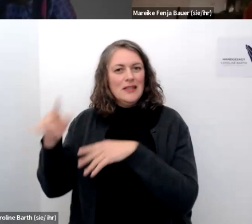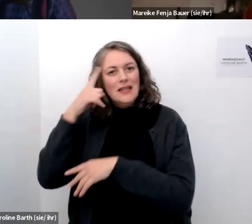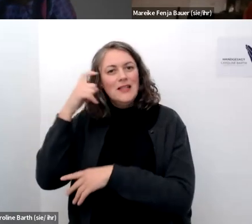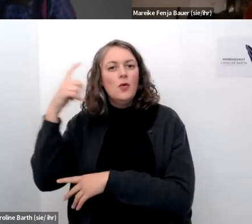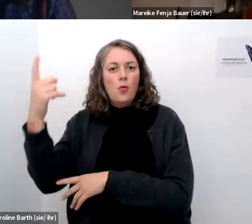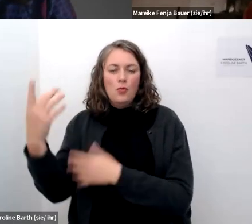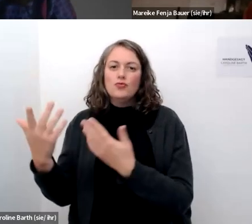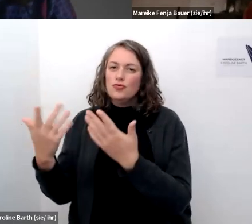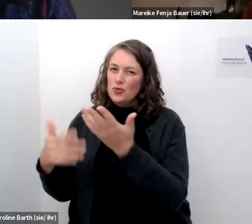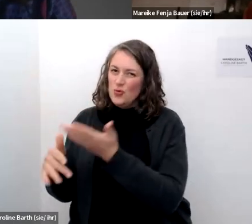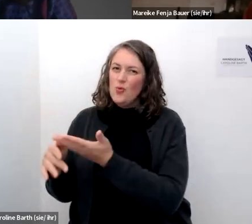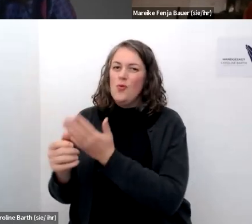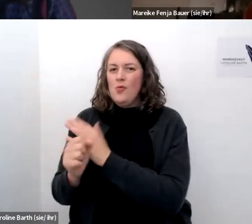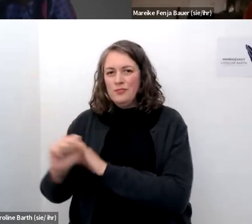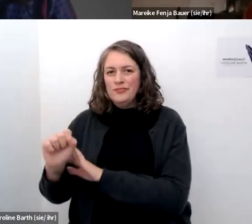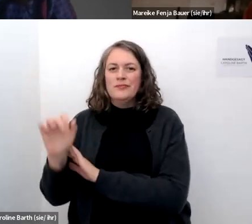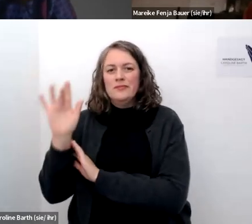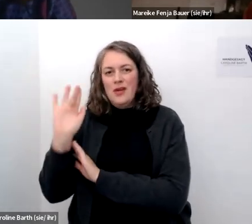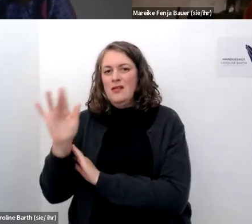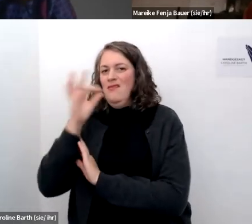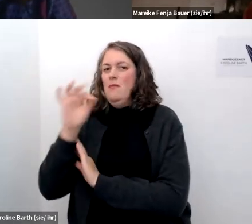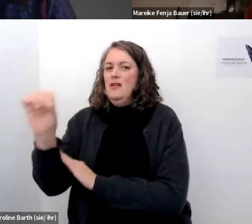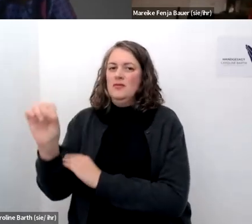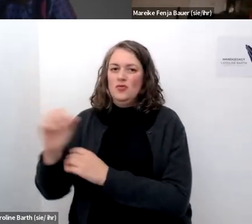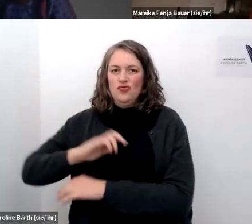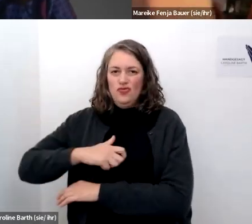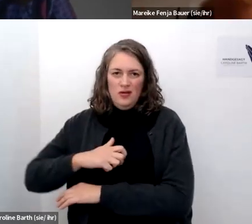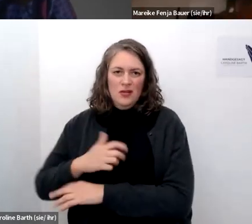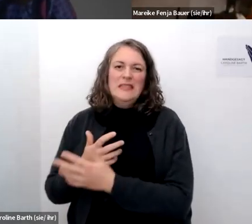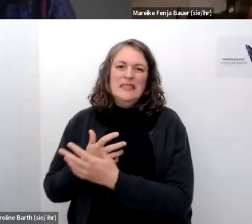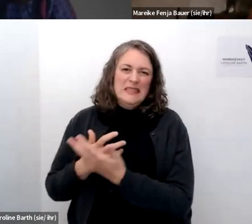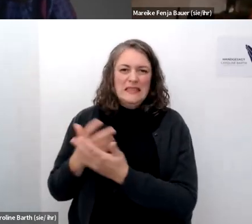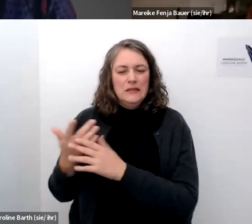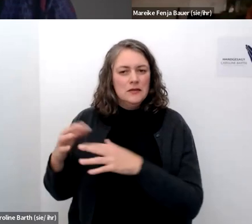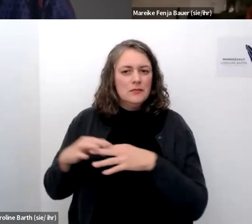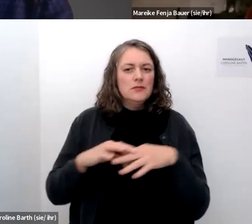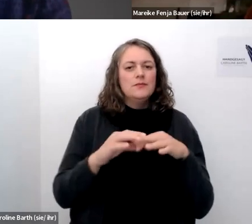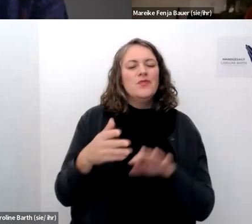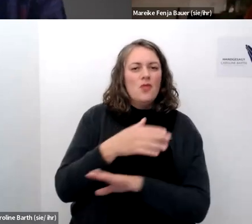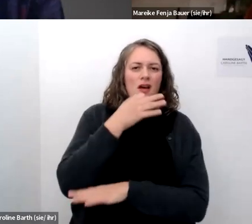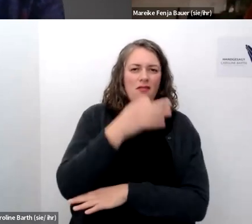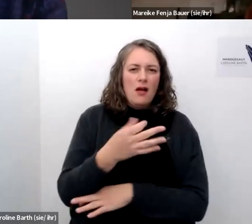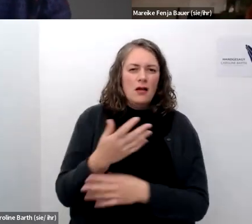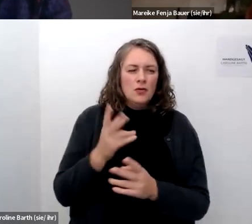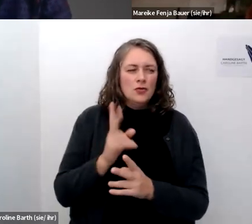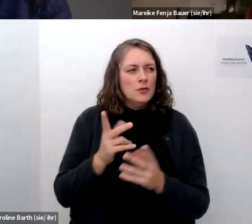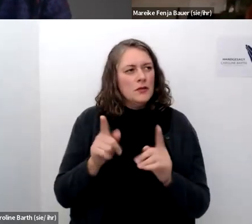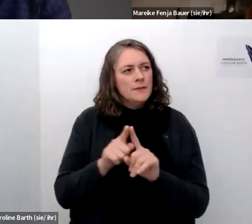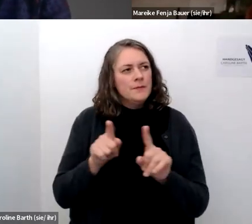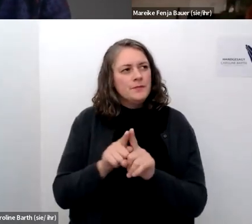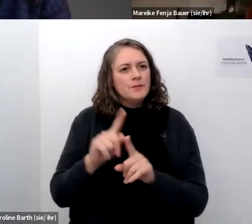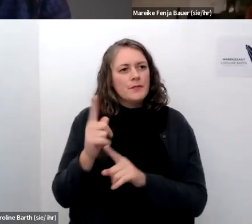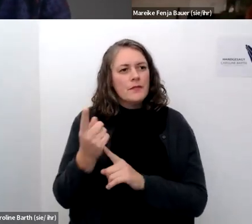antifeministischen haltung und da finde ich dann eben da kommen wir vielleicht zurück zu einer vorherigen frage total wichtig dass es auch